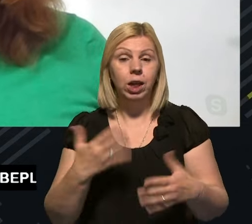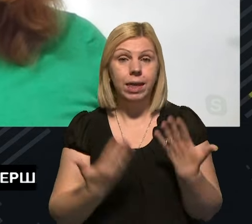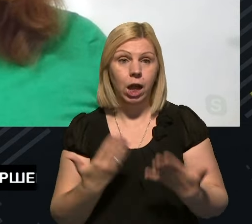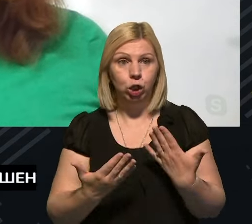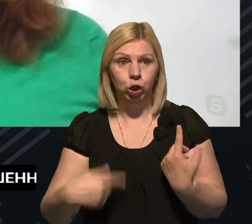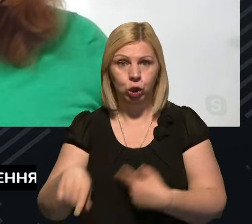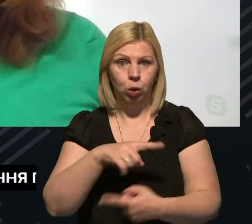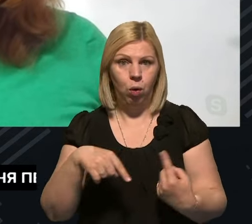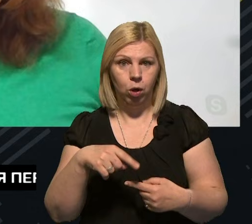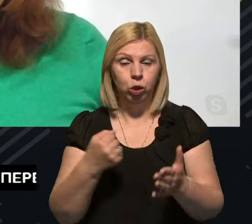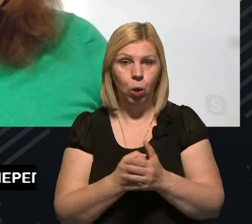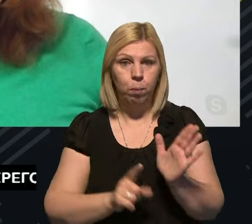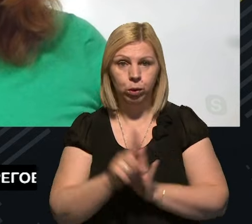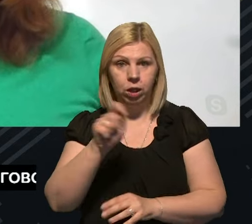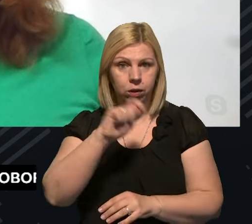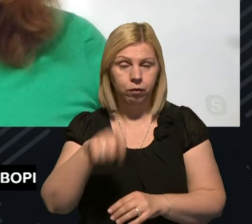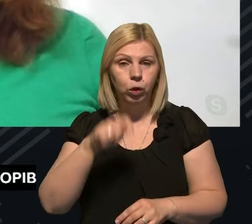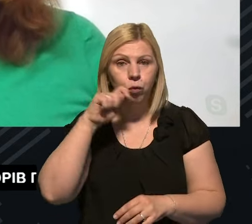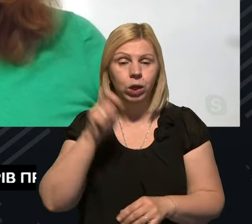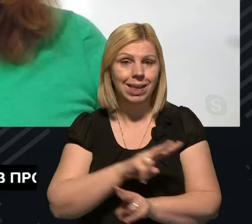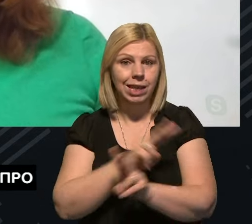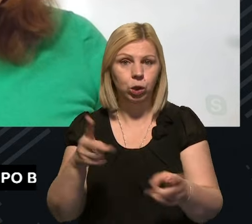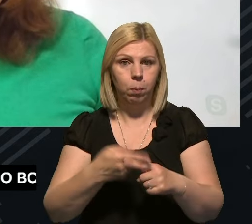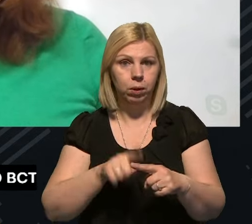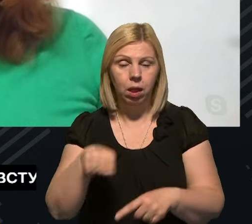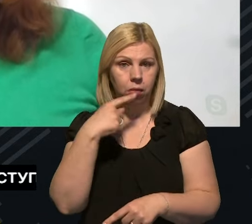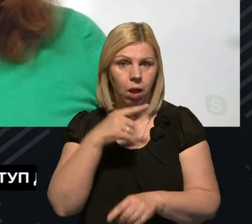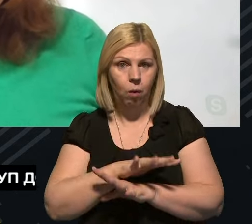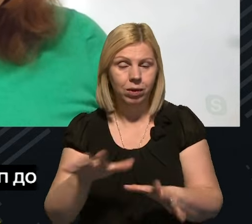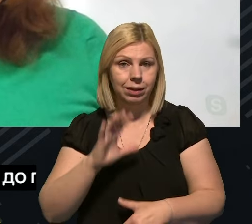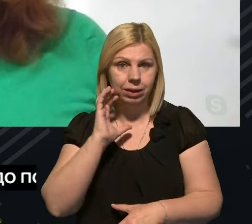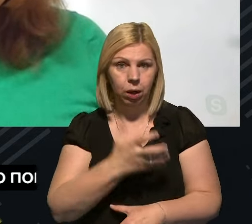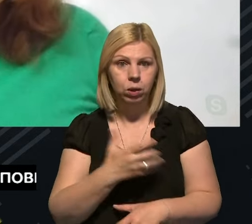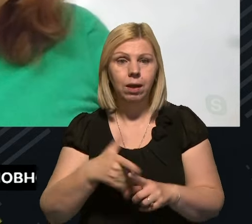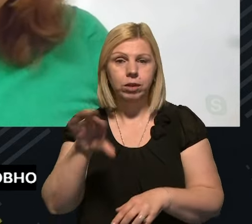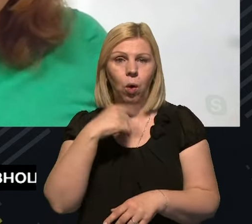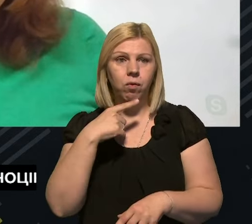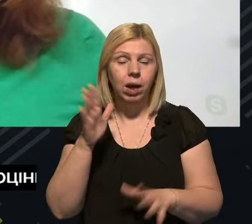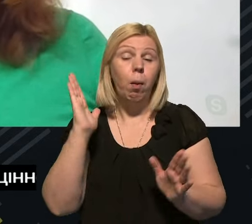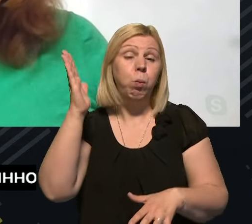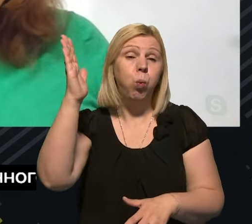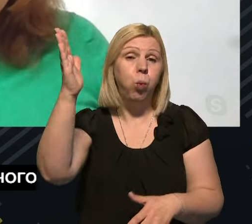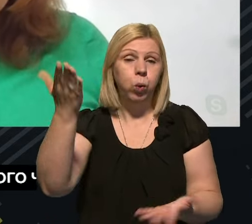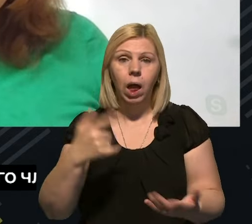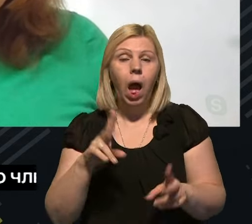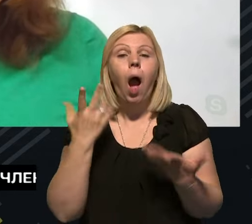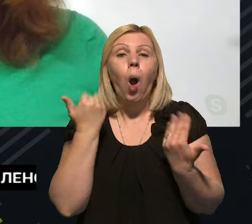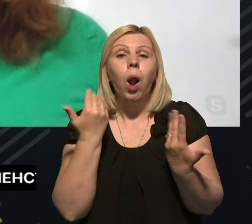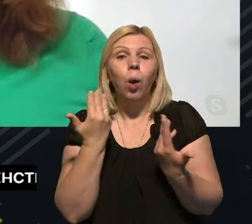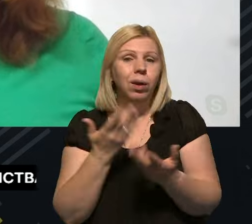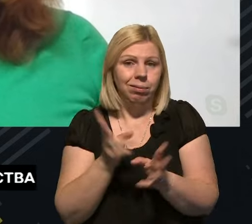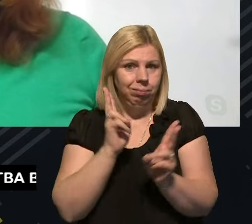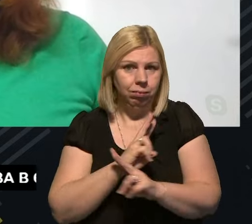до повномасштабного вторгнення в Україну ніхто про це не говорив серйозно, всі казали, що це колись буде, але невідомо, коли тут